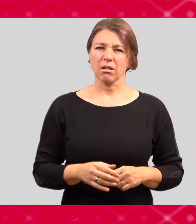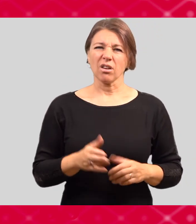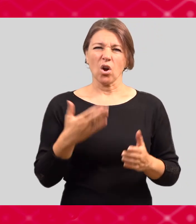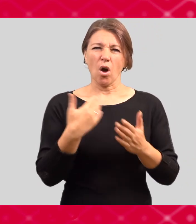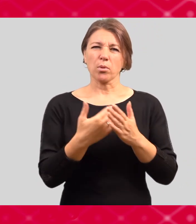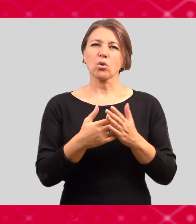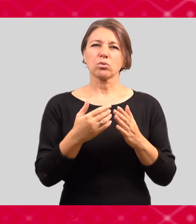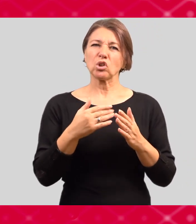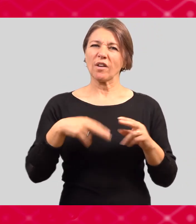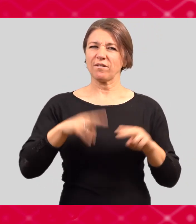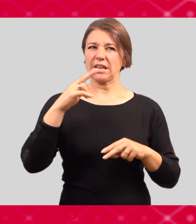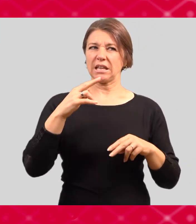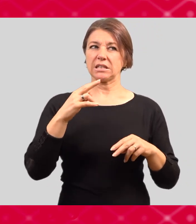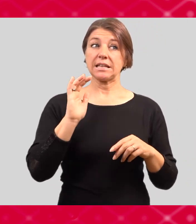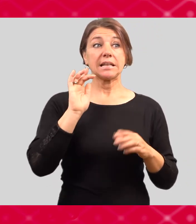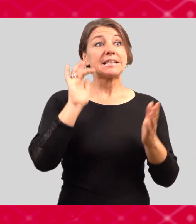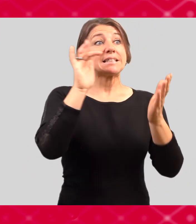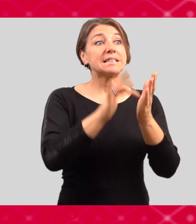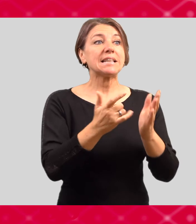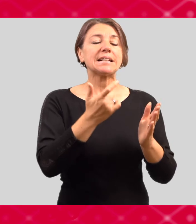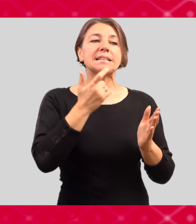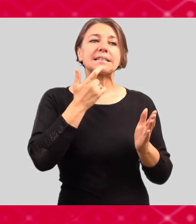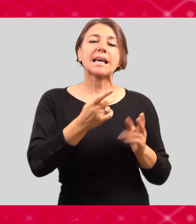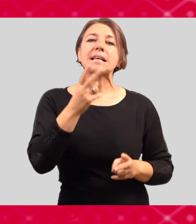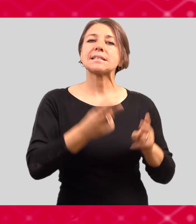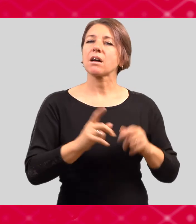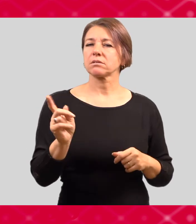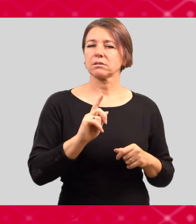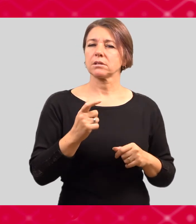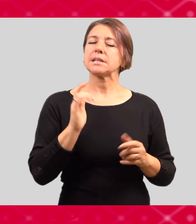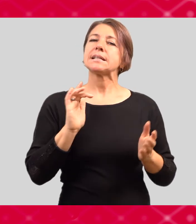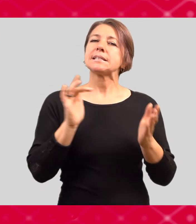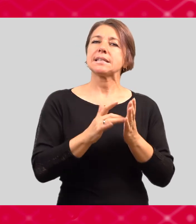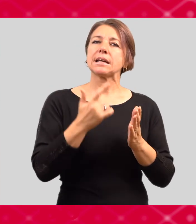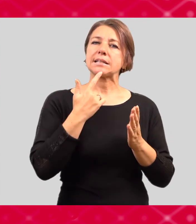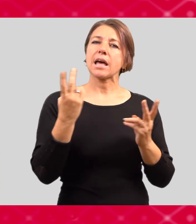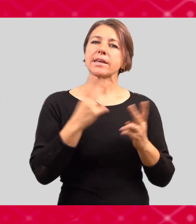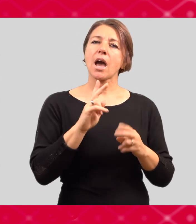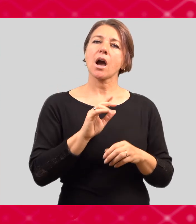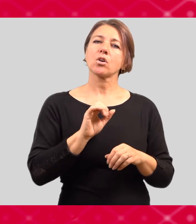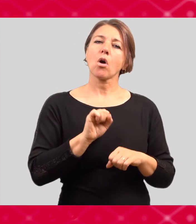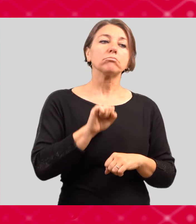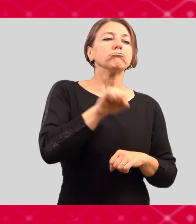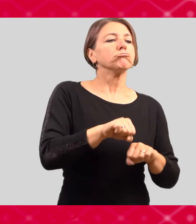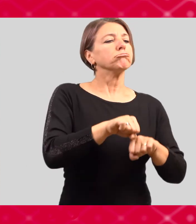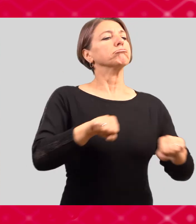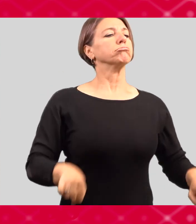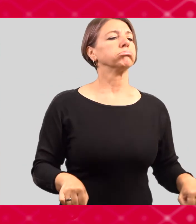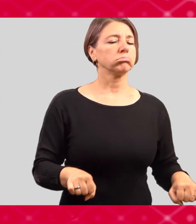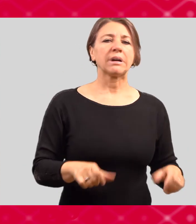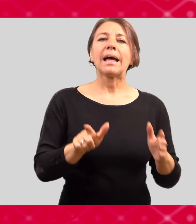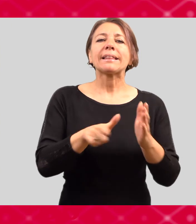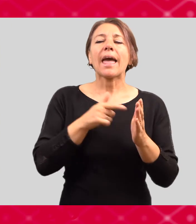Může se tedy jednat jak o nevítanou sexuální pozornost, tak o sexuální vydíraní a nátlak, tak i